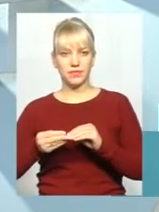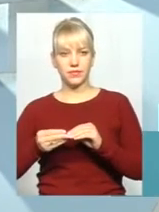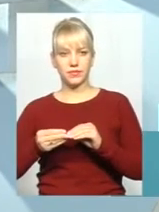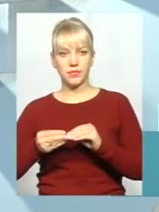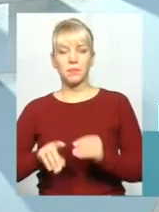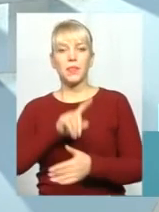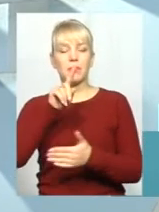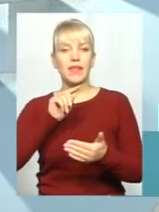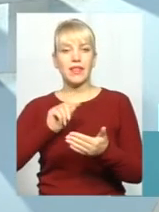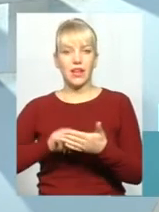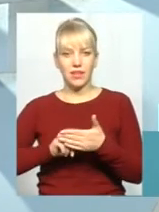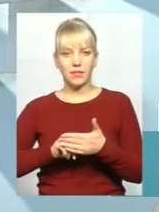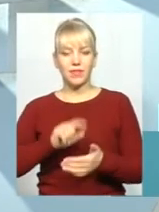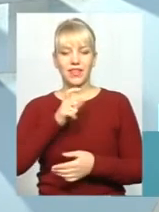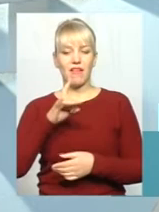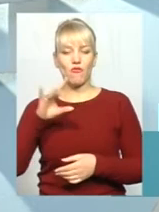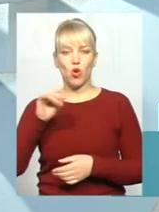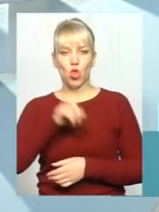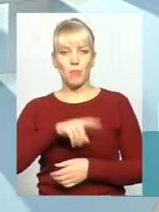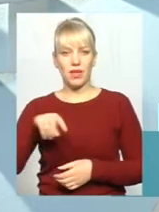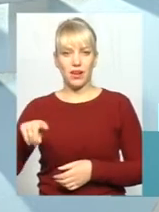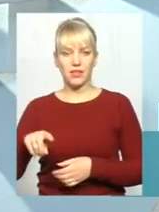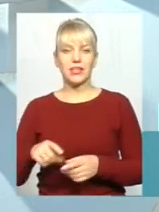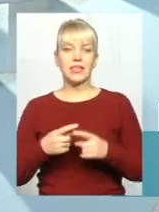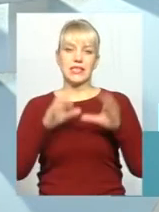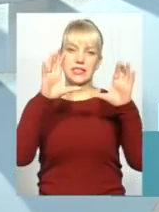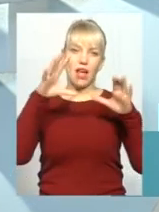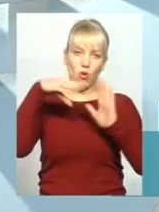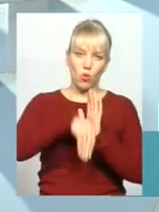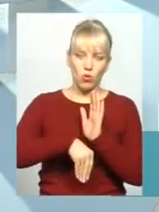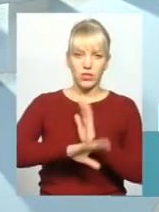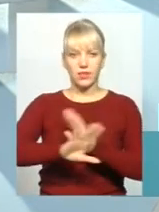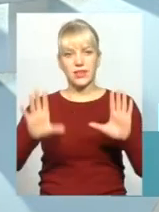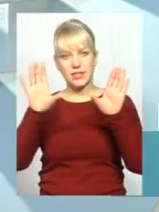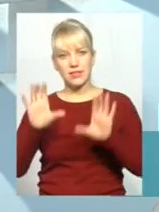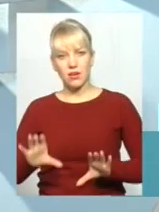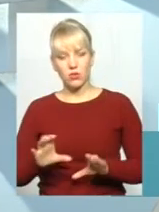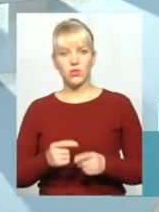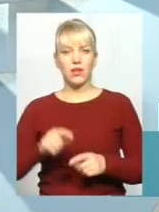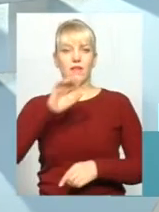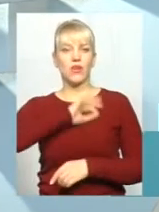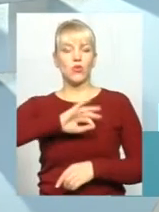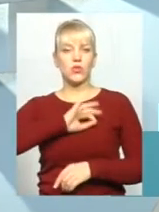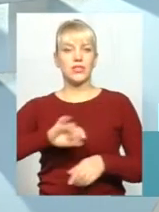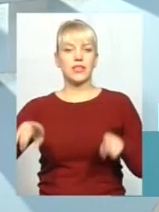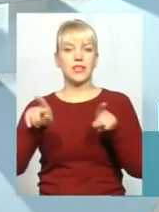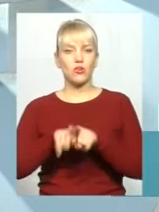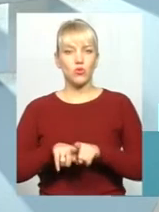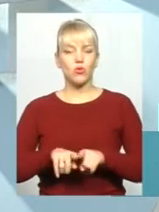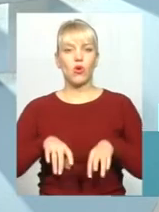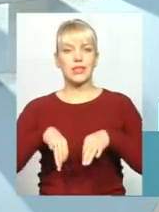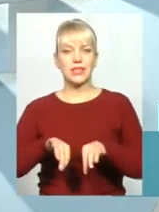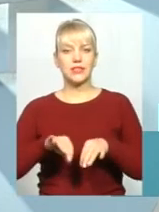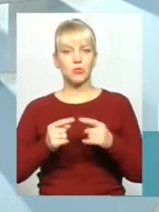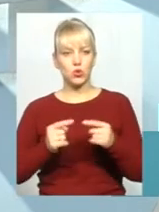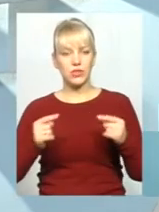Питання в євро номерах, в законі, не в законі. Використання такого транспортного засобу